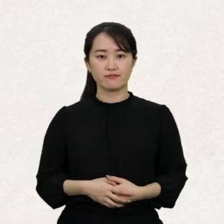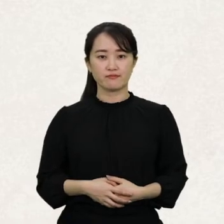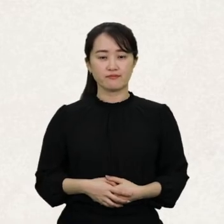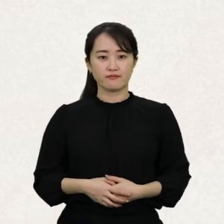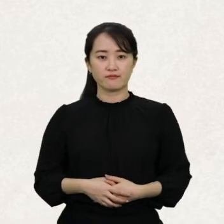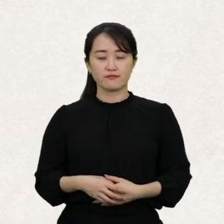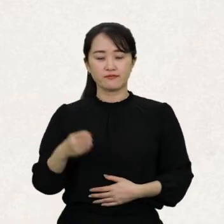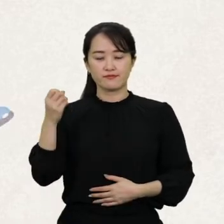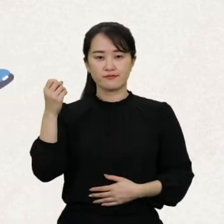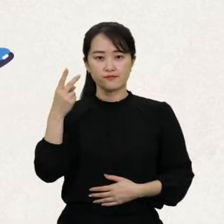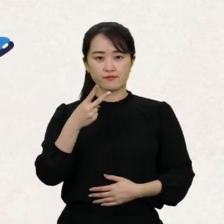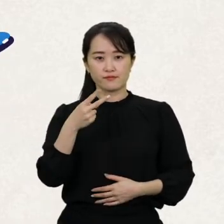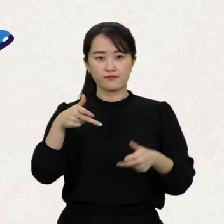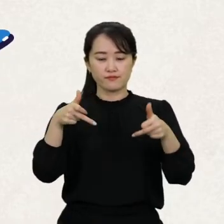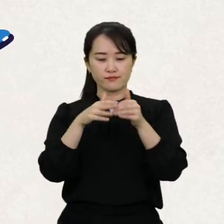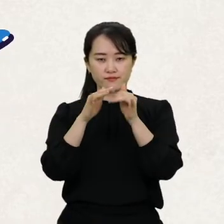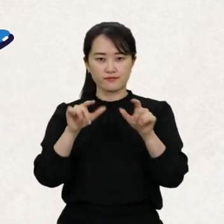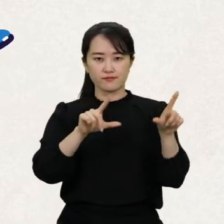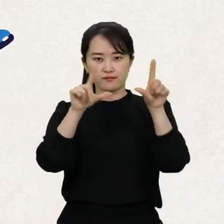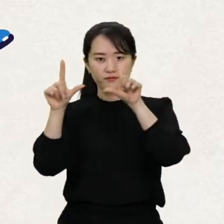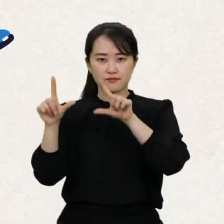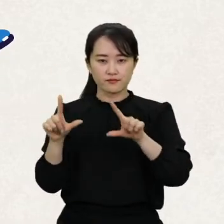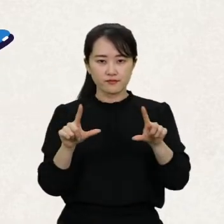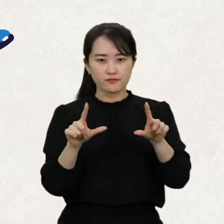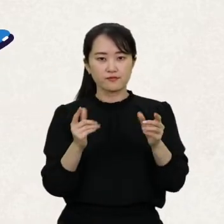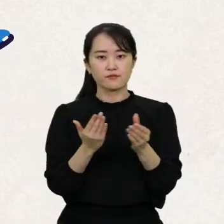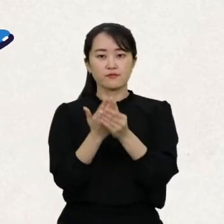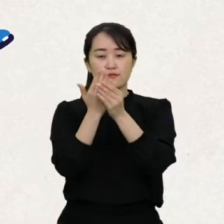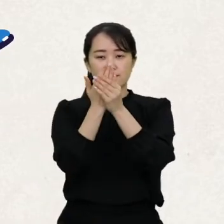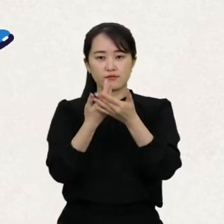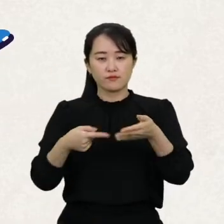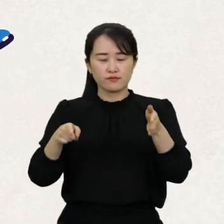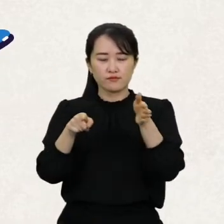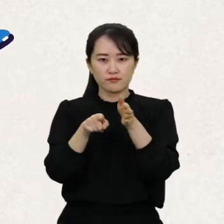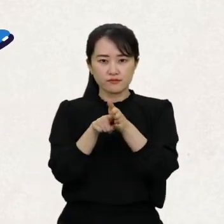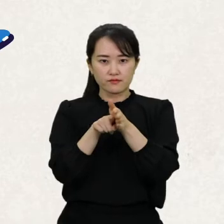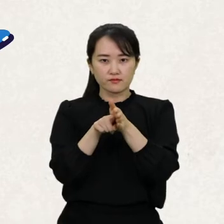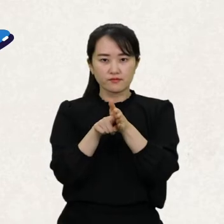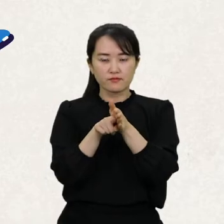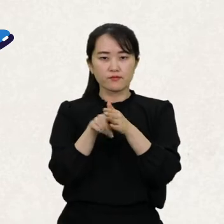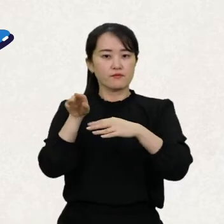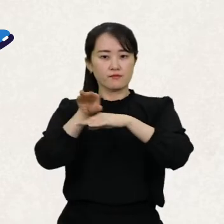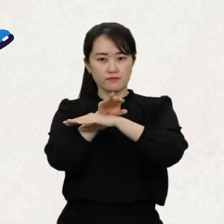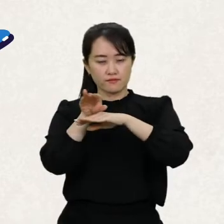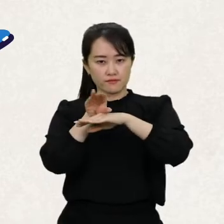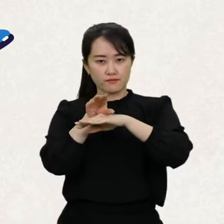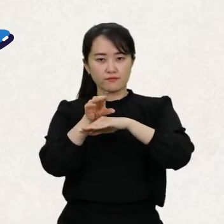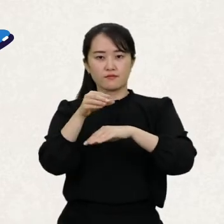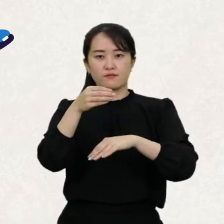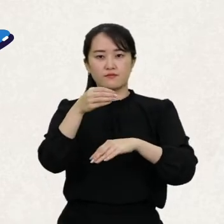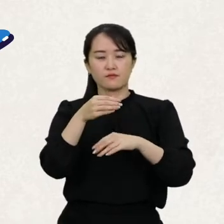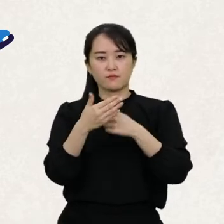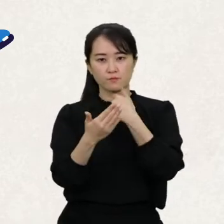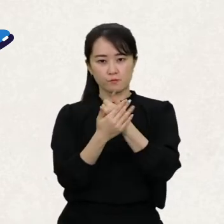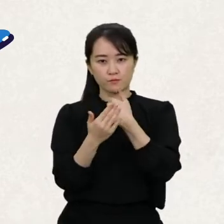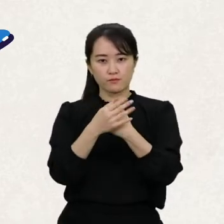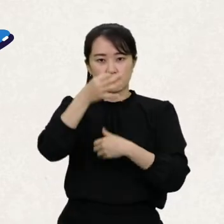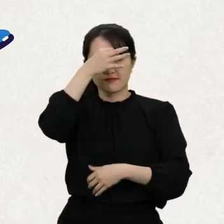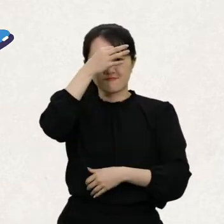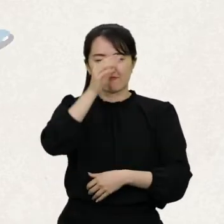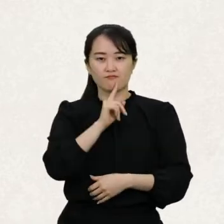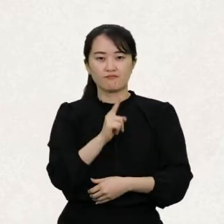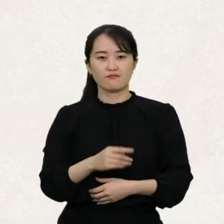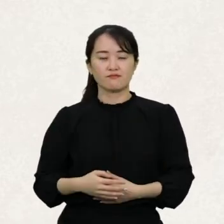그리고 장애인의 삶의 질 향상을 위해 사용되는 하드웨어나 소프트웨어를 보조기술이라고 하죠.